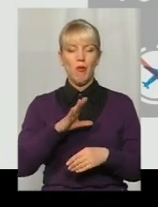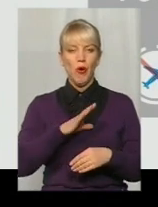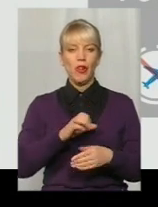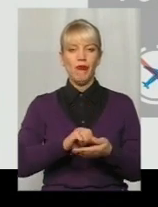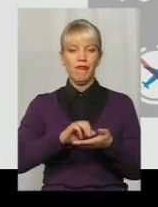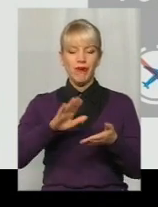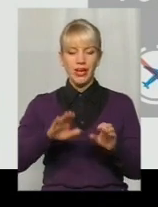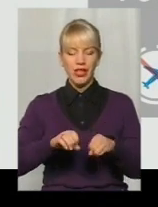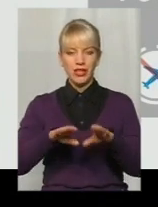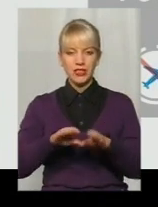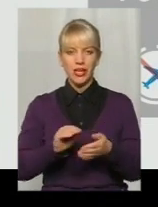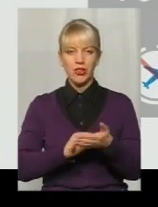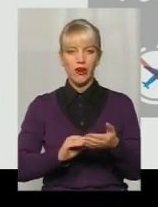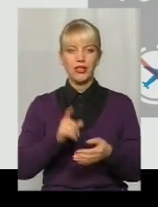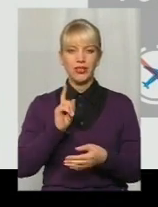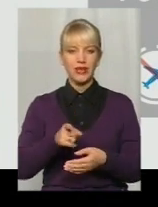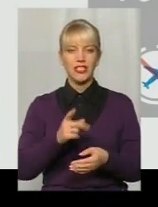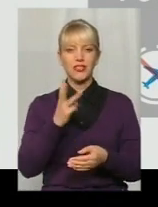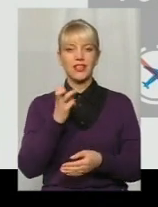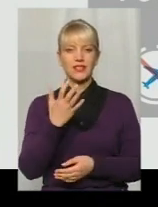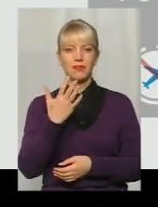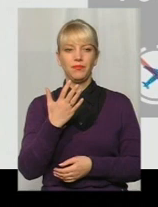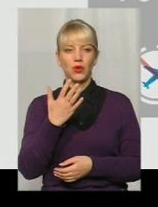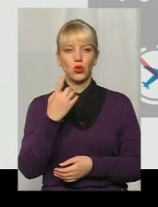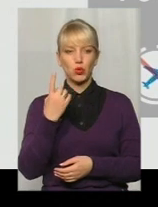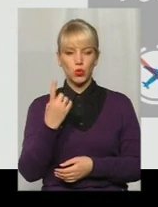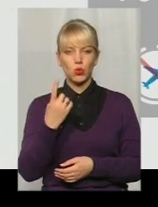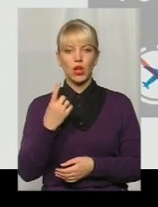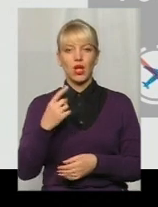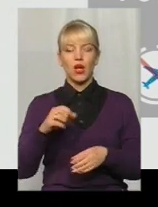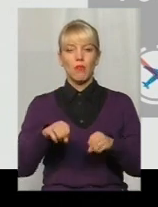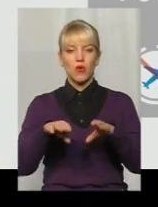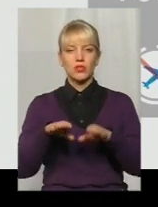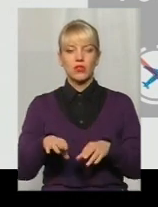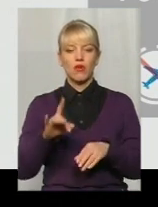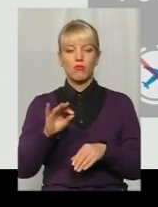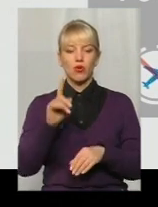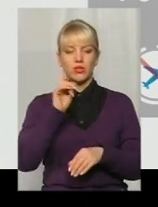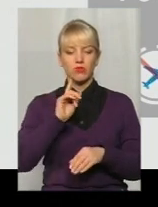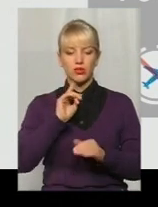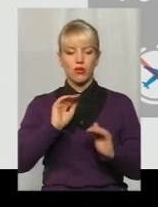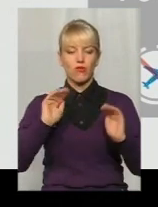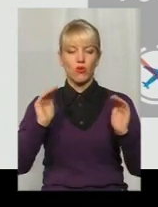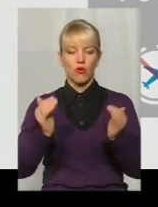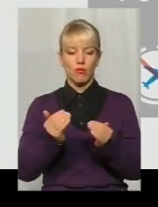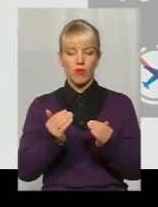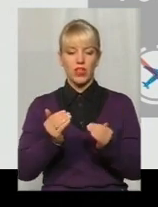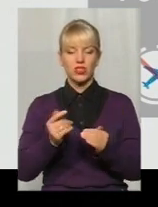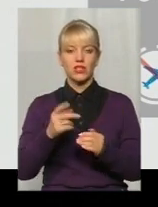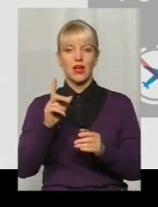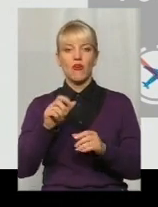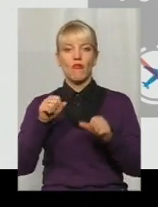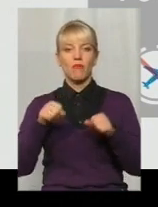1031 постанову про встановлення тимчасового обмеження боржника у праві виїзду за межі України.